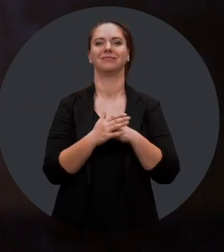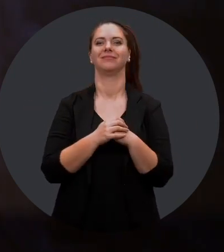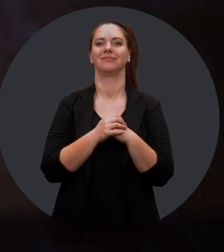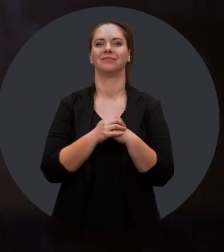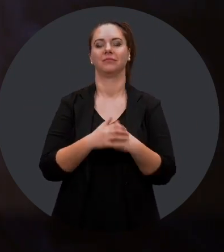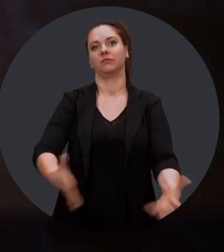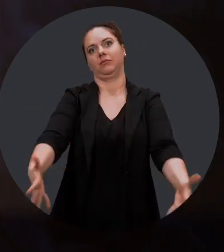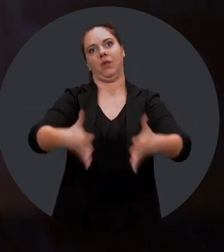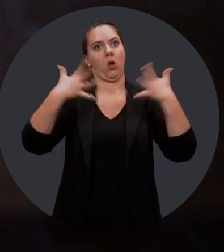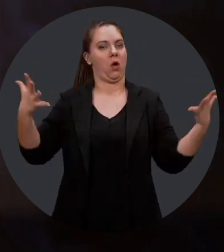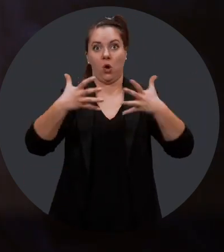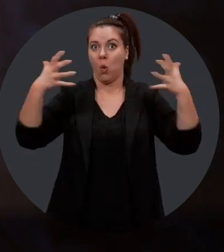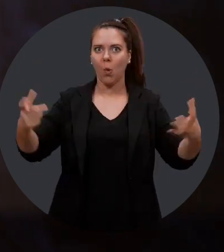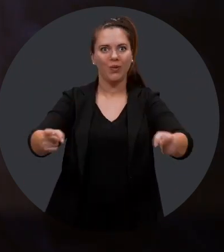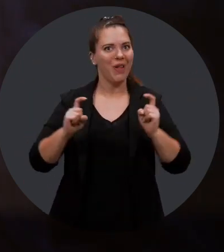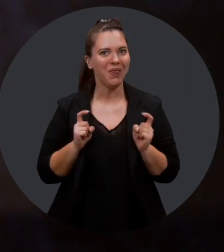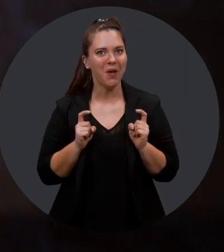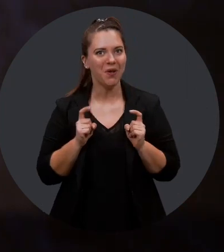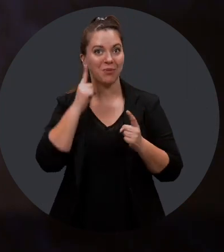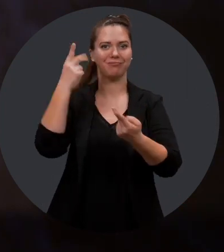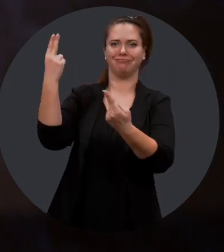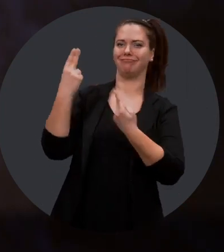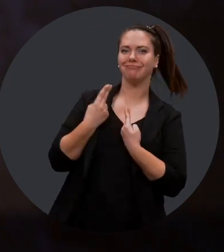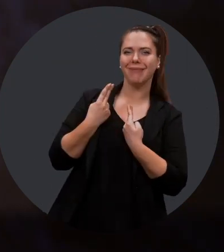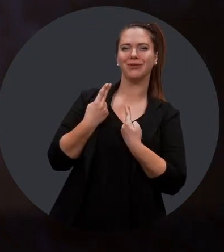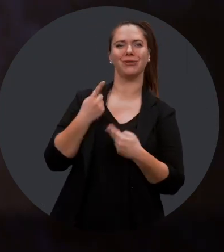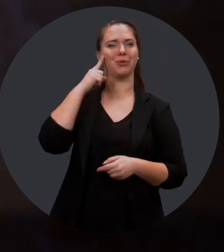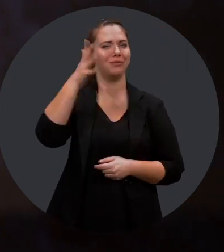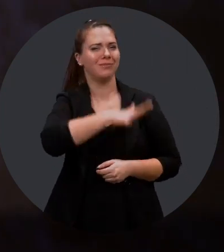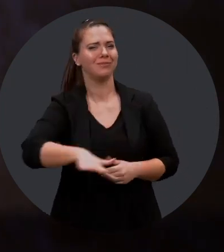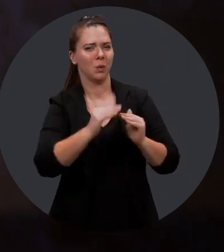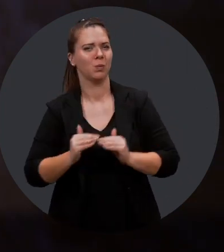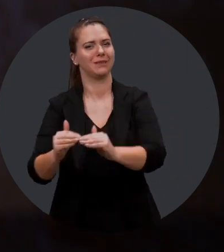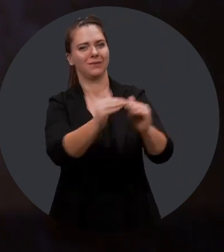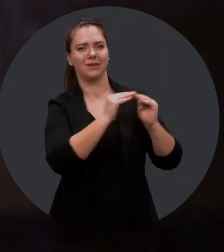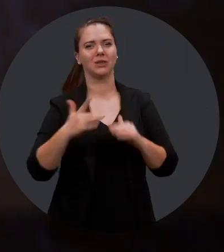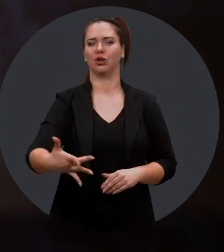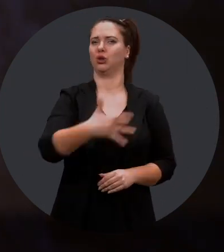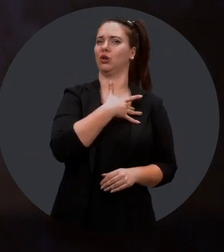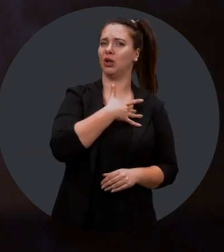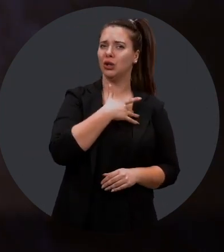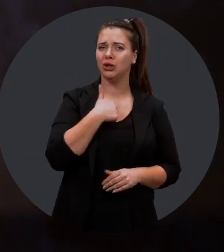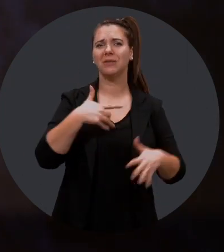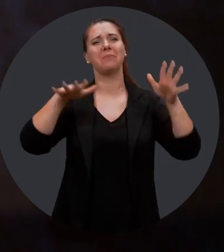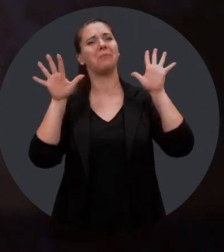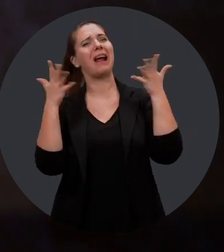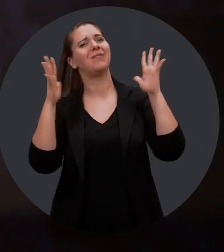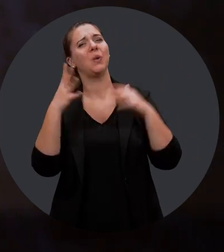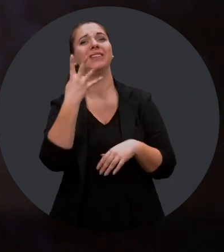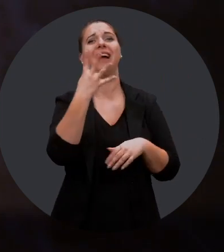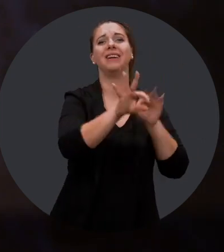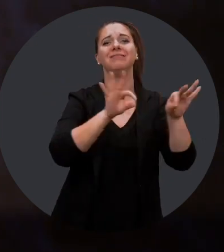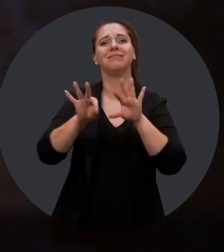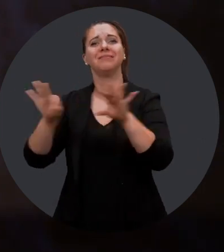importante pour moi. C'est un grand cadeau. Être reconnu par ses pairs, ça fait chaud au cœur. Bravo aux